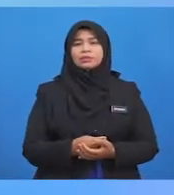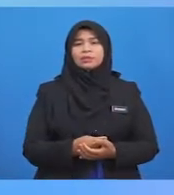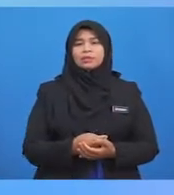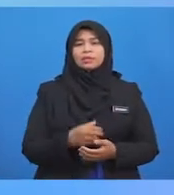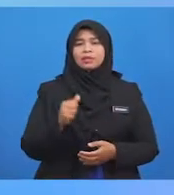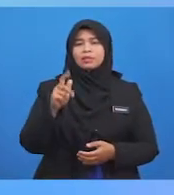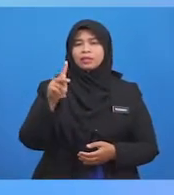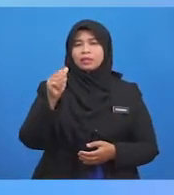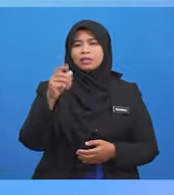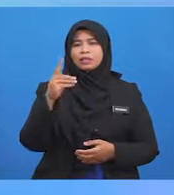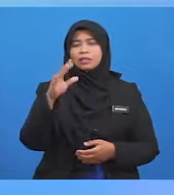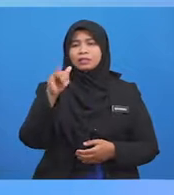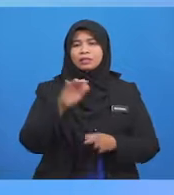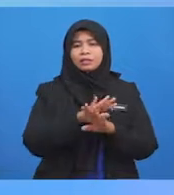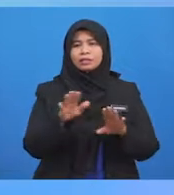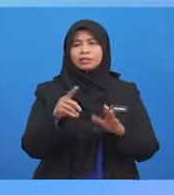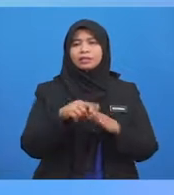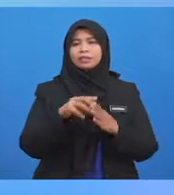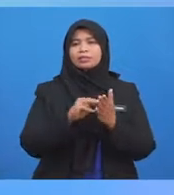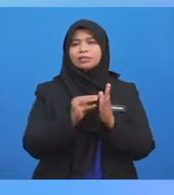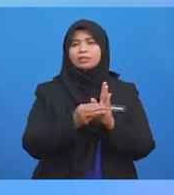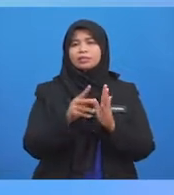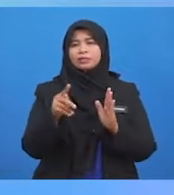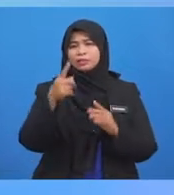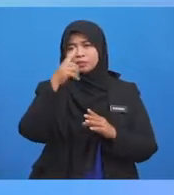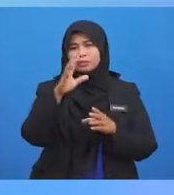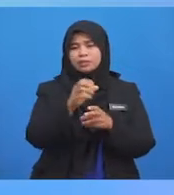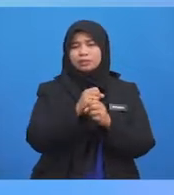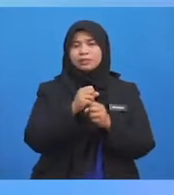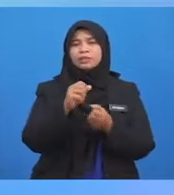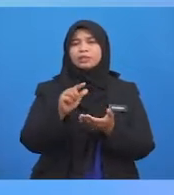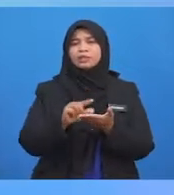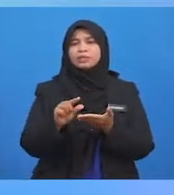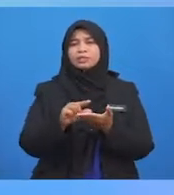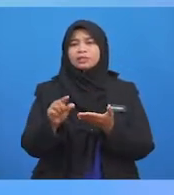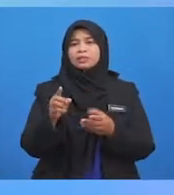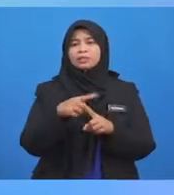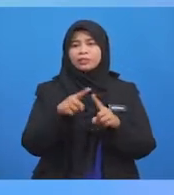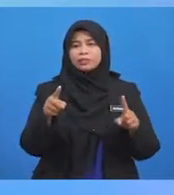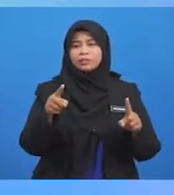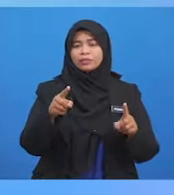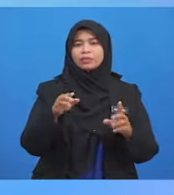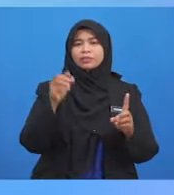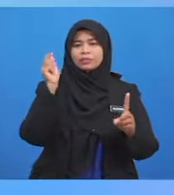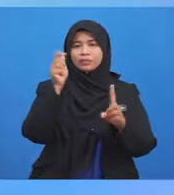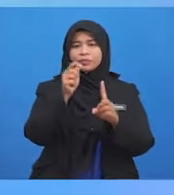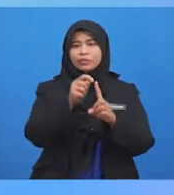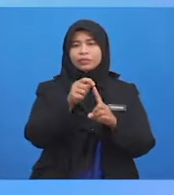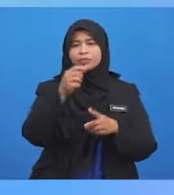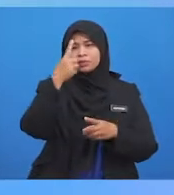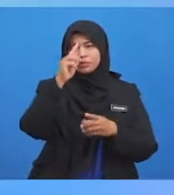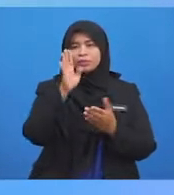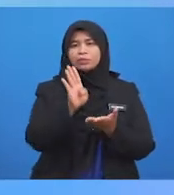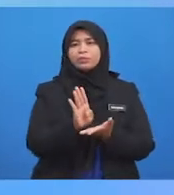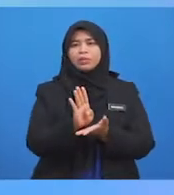Akad Yang tidak Dimaksudkan Untuk mendapat Ganjaran Tetapi Sebaliknya Ia bertujuan Untuk